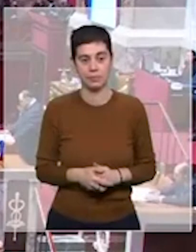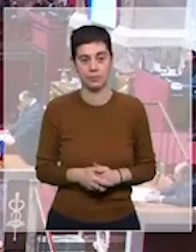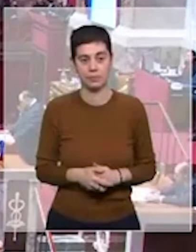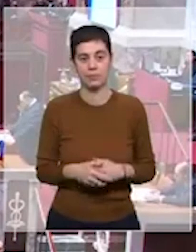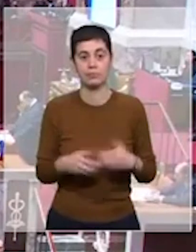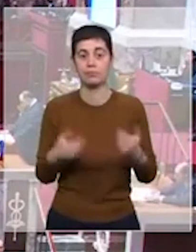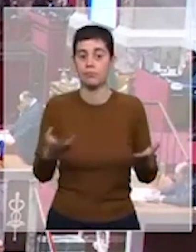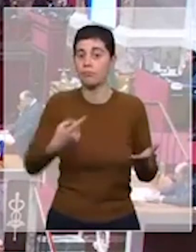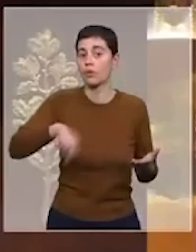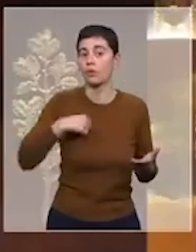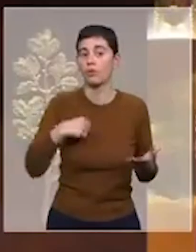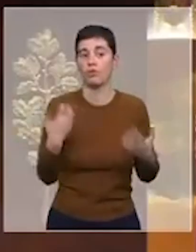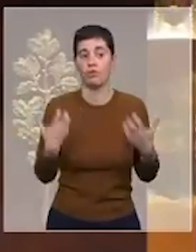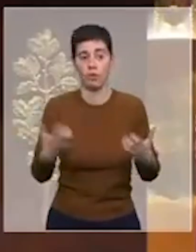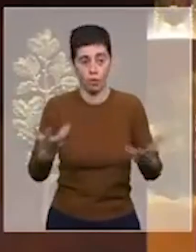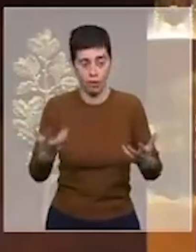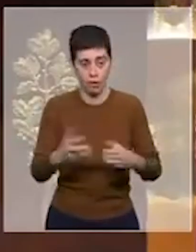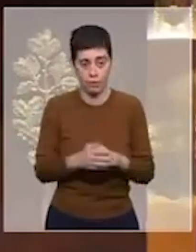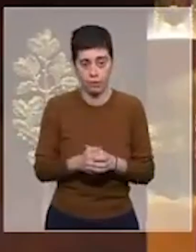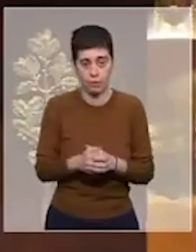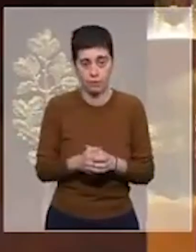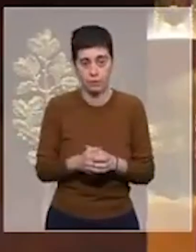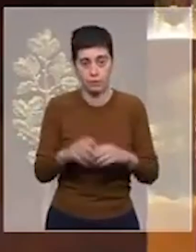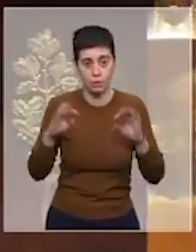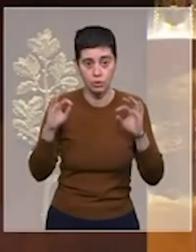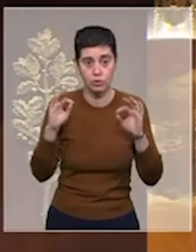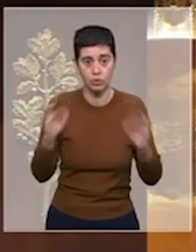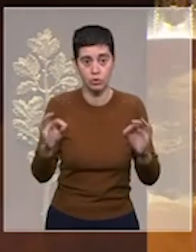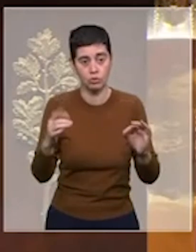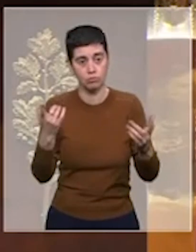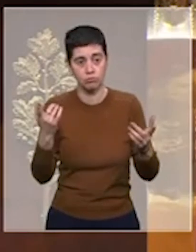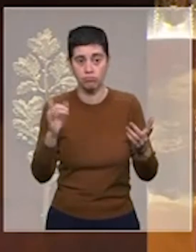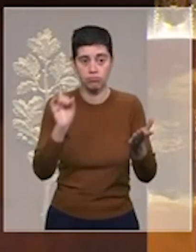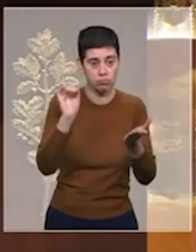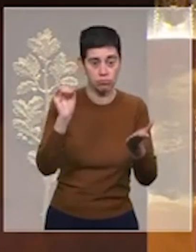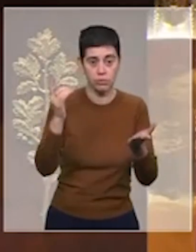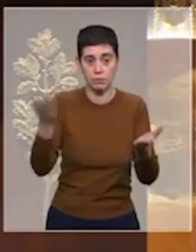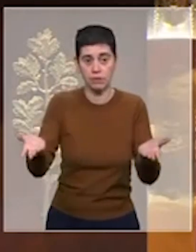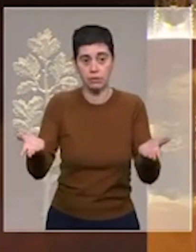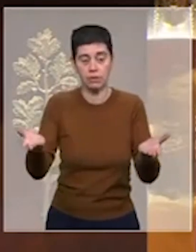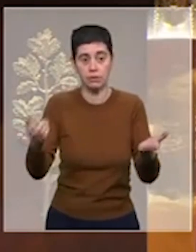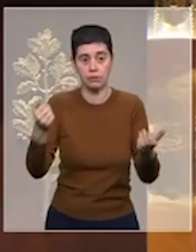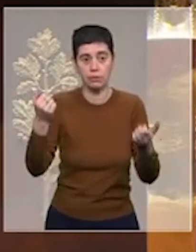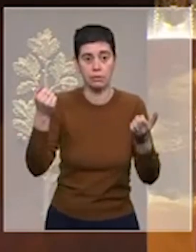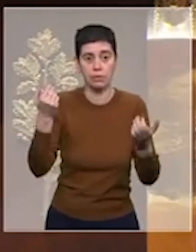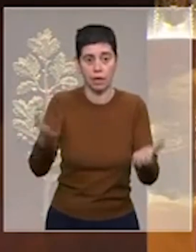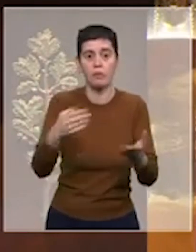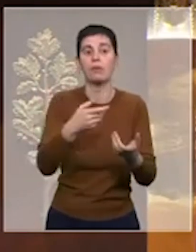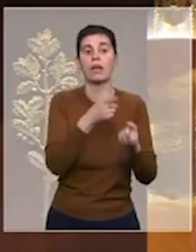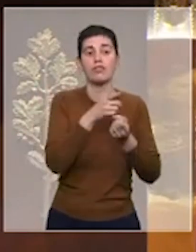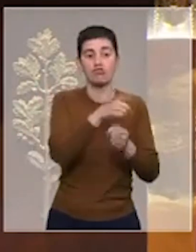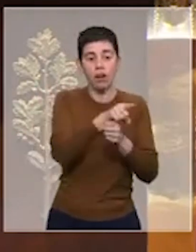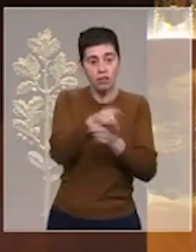Nous voulons voir parmi les Léopards, les Abrams, les Challengers, les clercs français